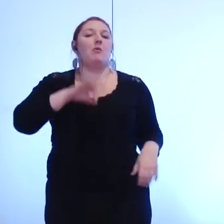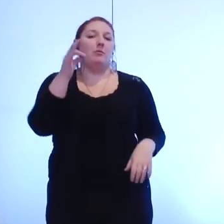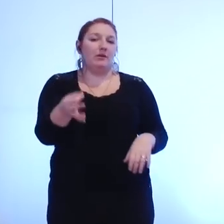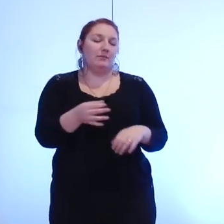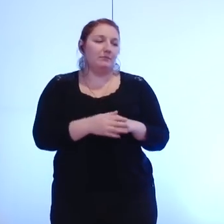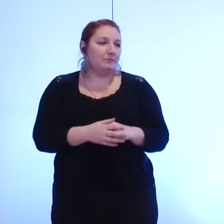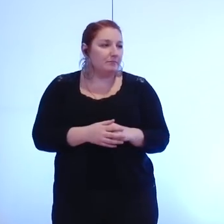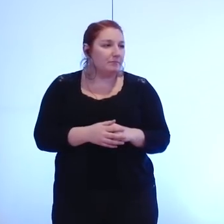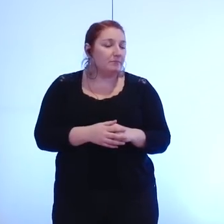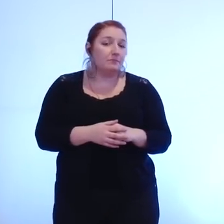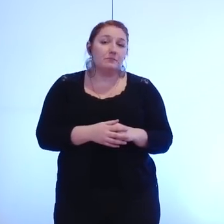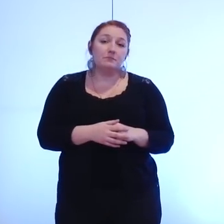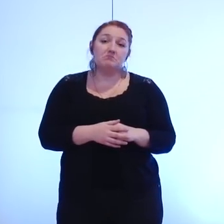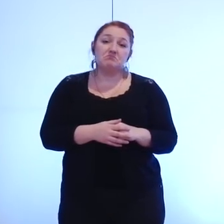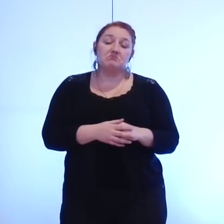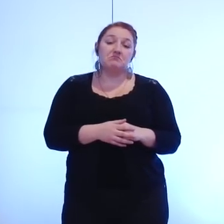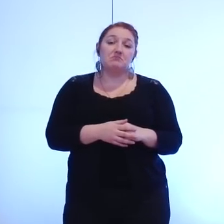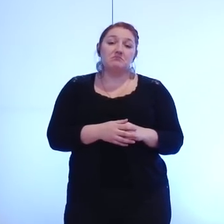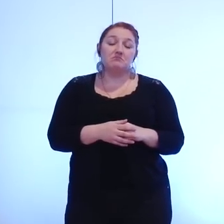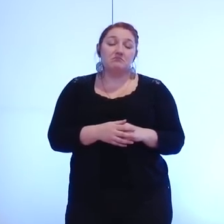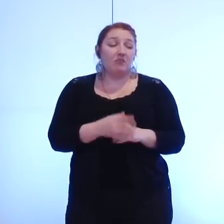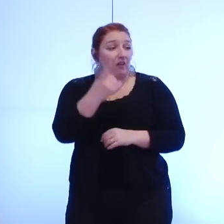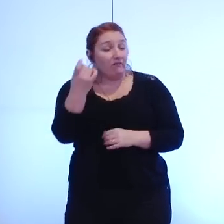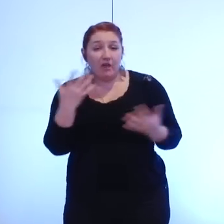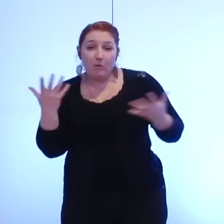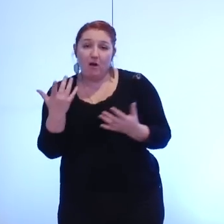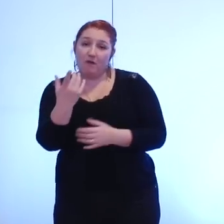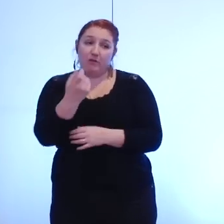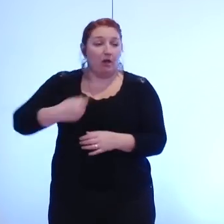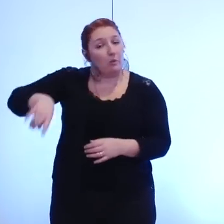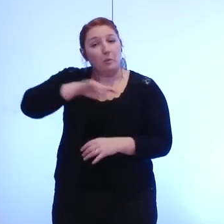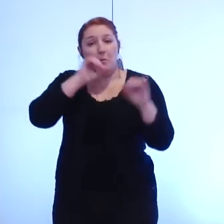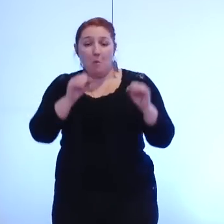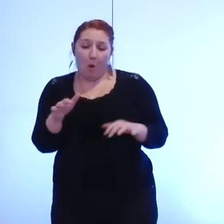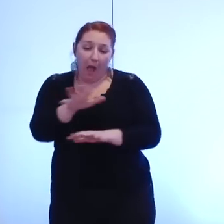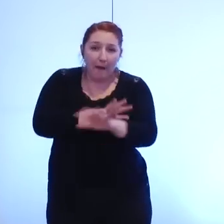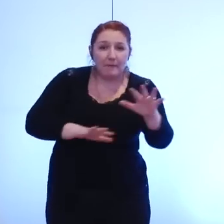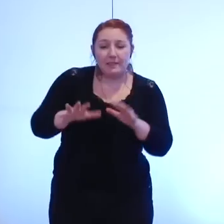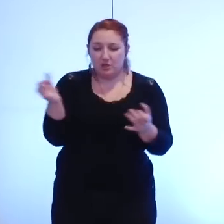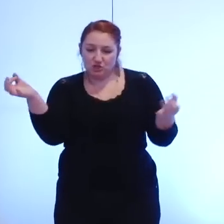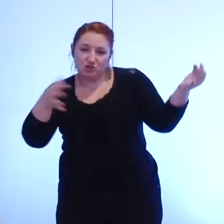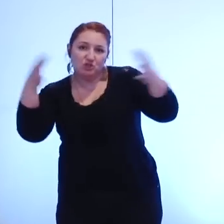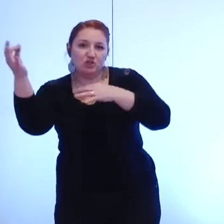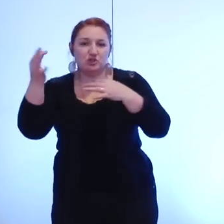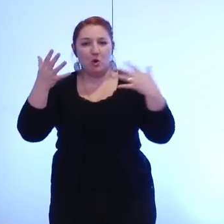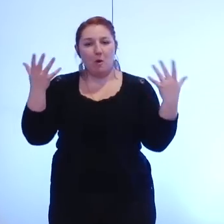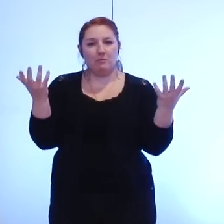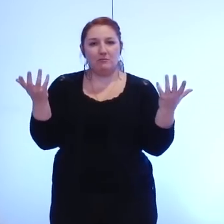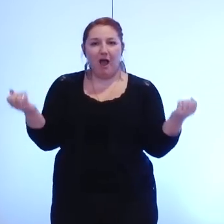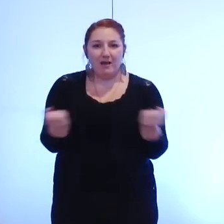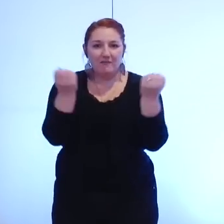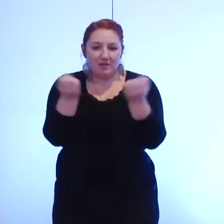tout simplement à y permettre de développer des activités c'est cette capacité là qui